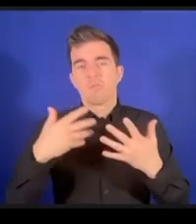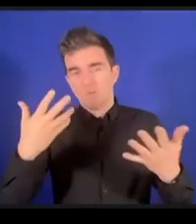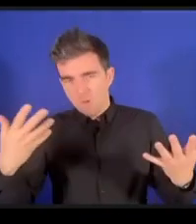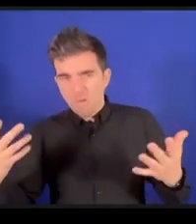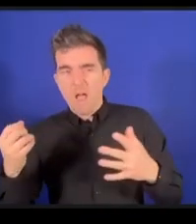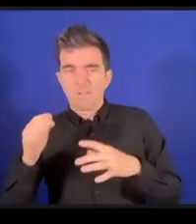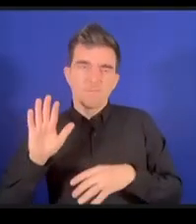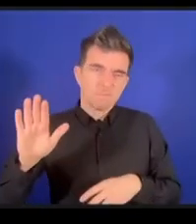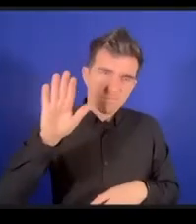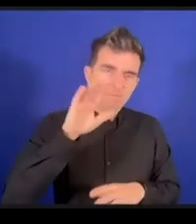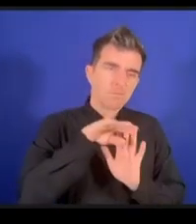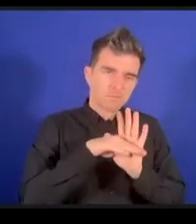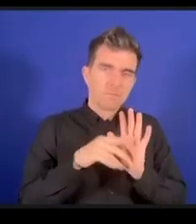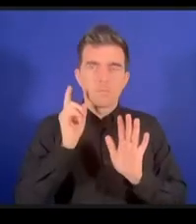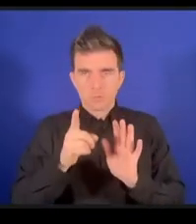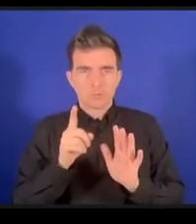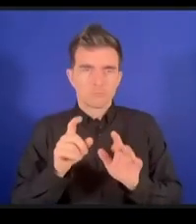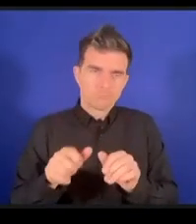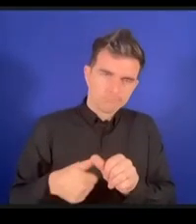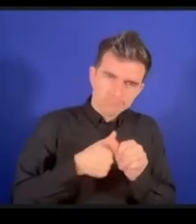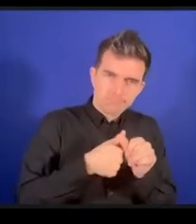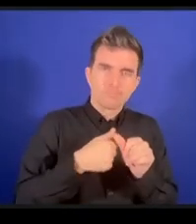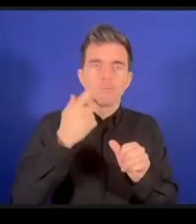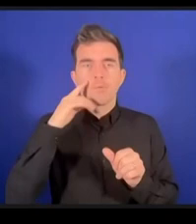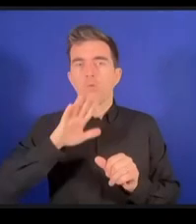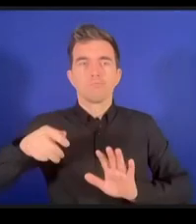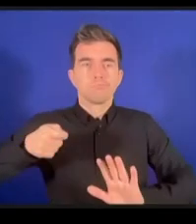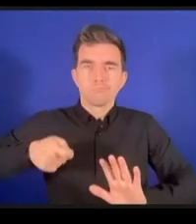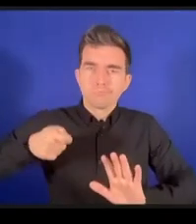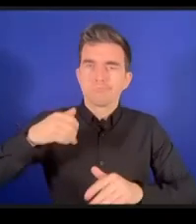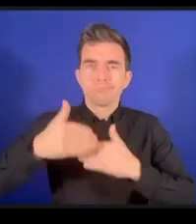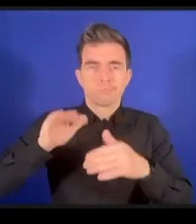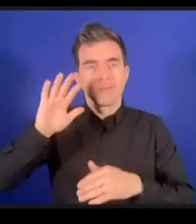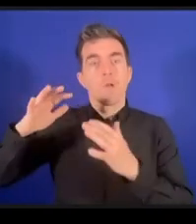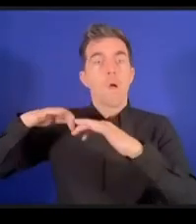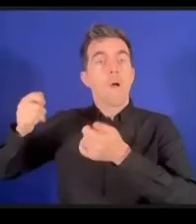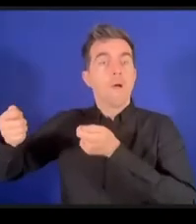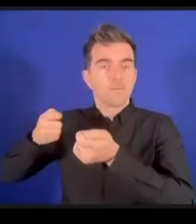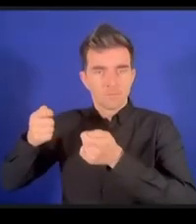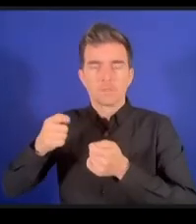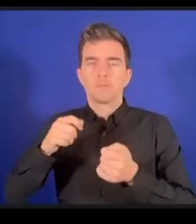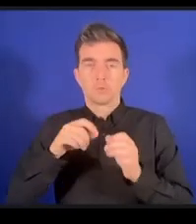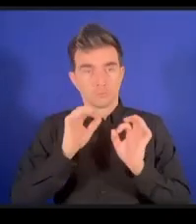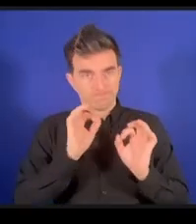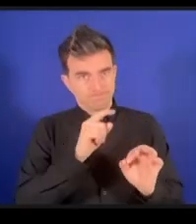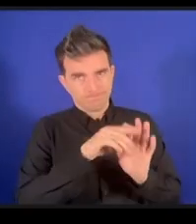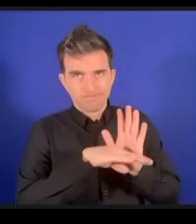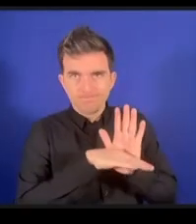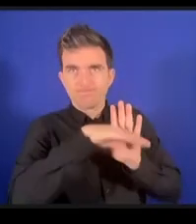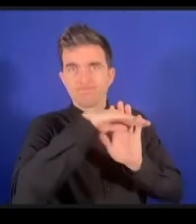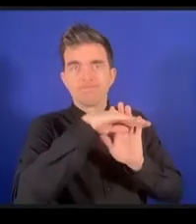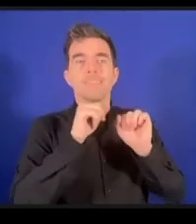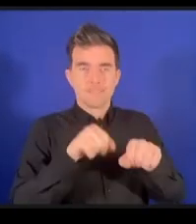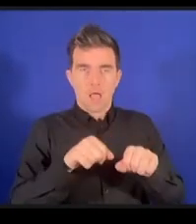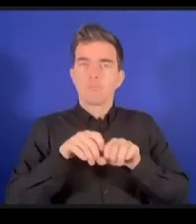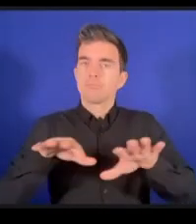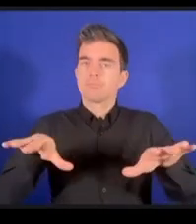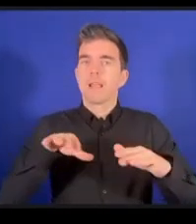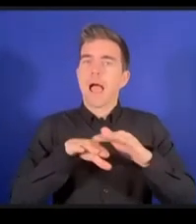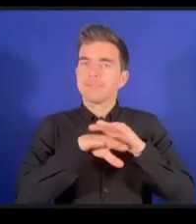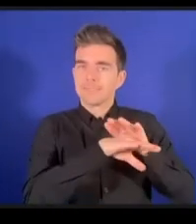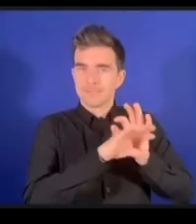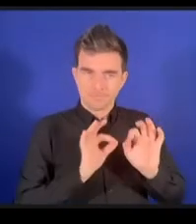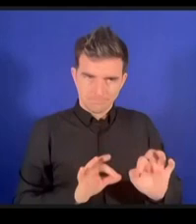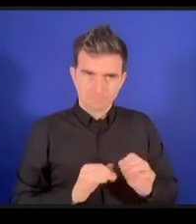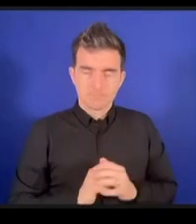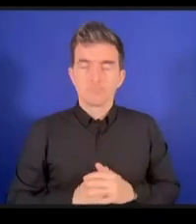政府が特定のプラットフォームはある特定の人にしかアクセスできないように制限がかかっている場合が